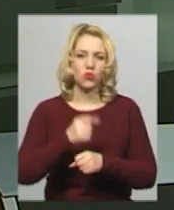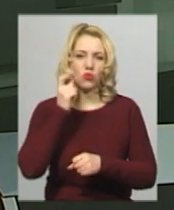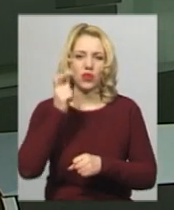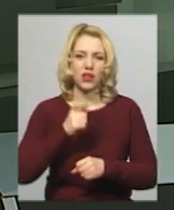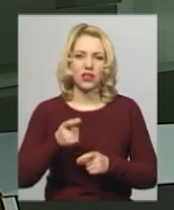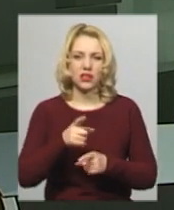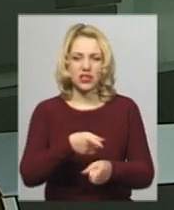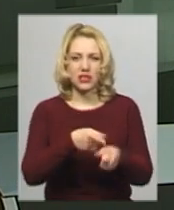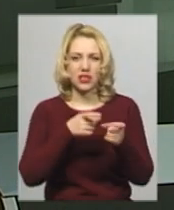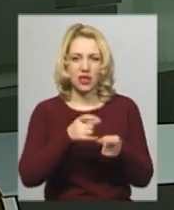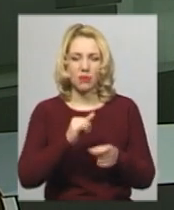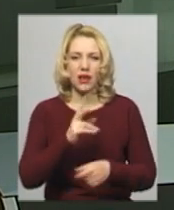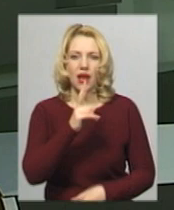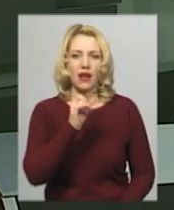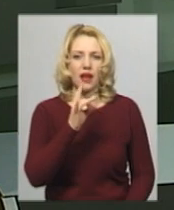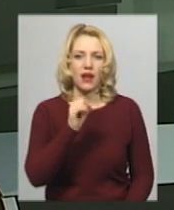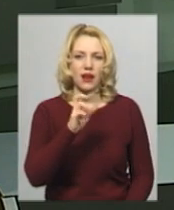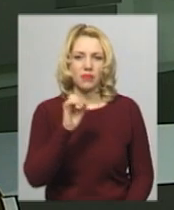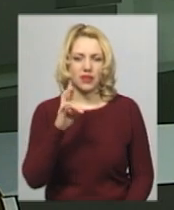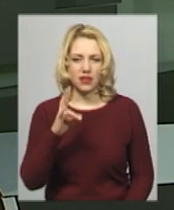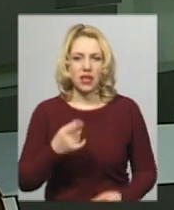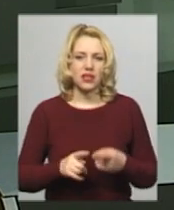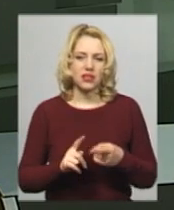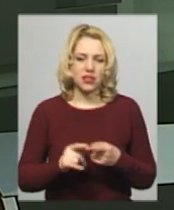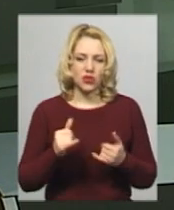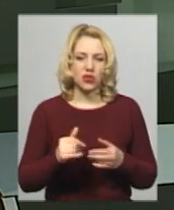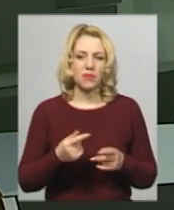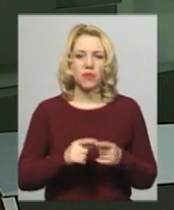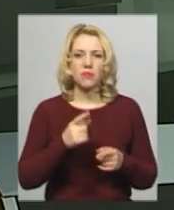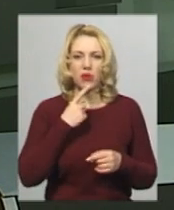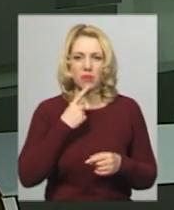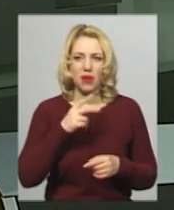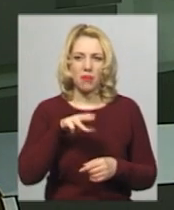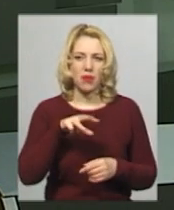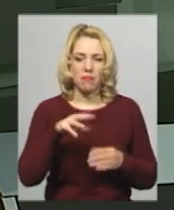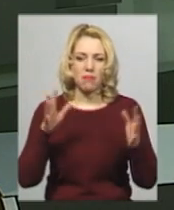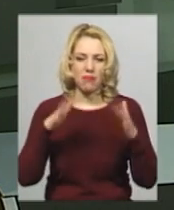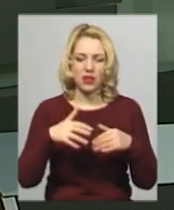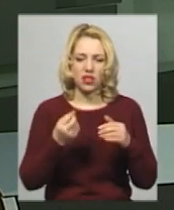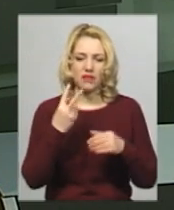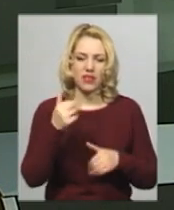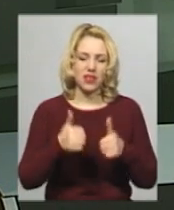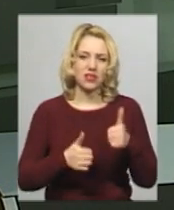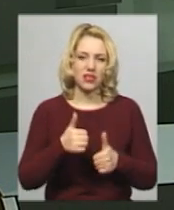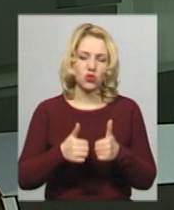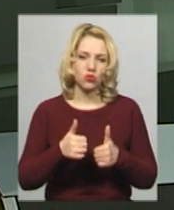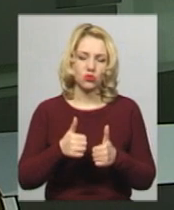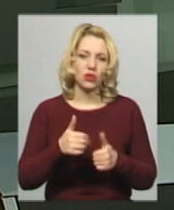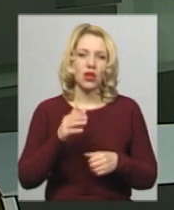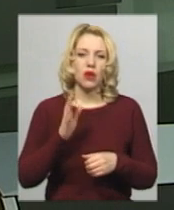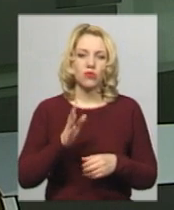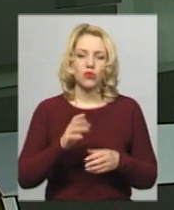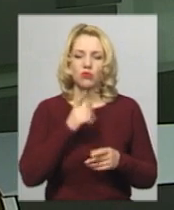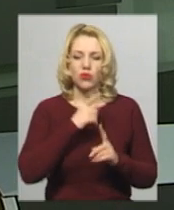практичної стрільби в розділі карабін. Сьогодні відбувається прима-матч. Збагаються 12 суддів, які впродовж вихідних оцінюватимуть